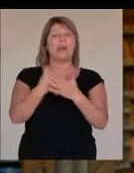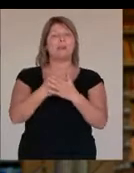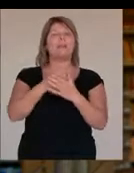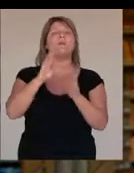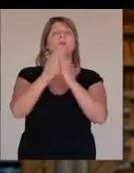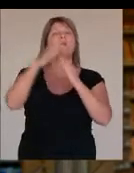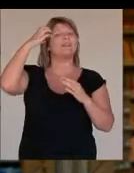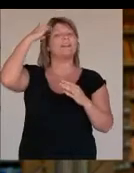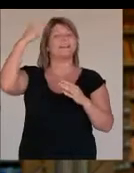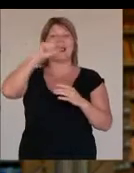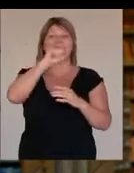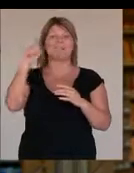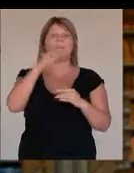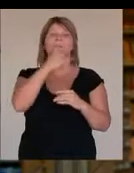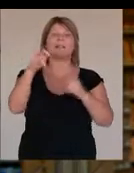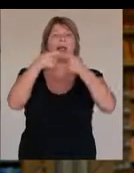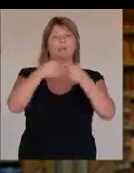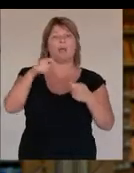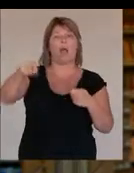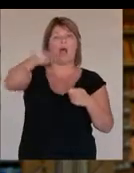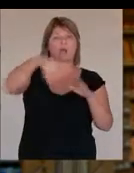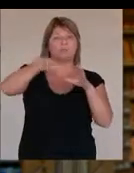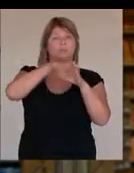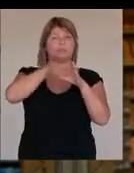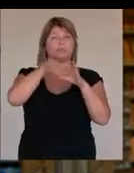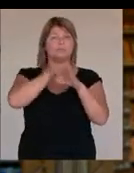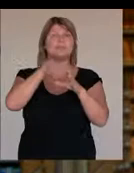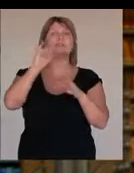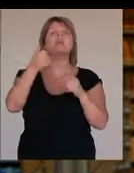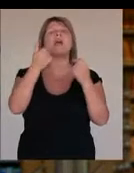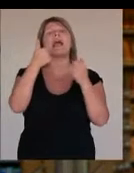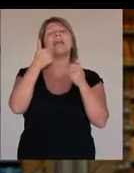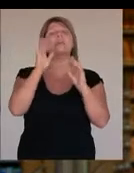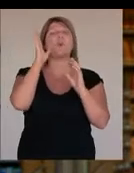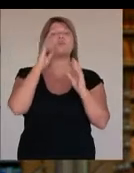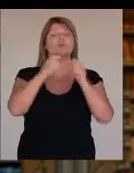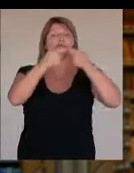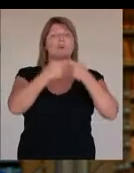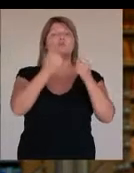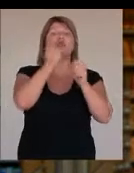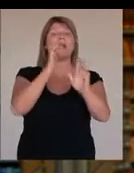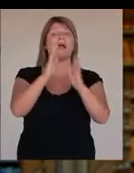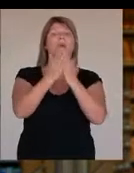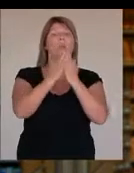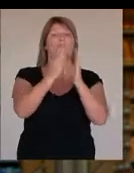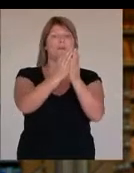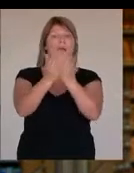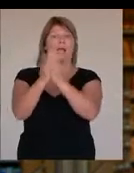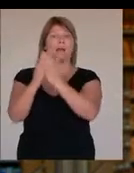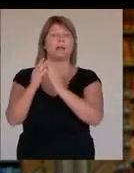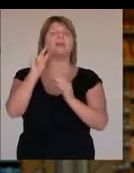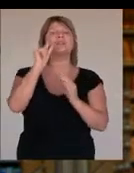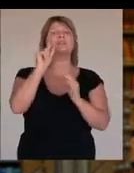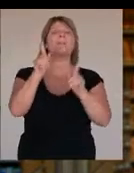könyvkirály címmel, amiben valamennyi konzorciumi tagunk részt vett, illetve az egyes konzorciumi tagok a saját könyvtárukban is